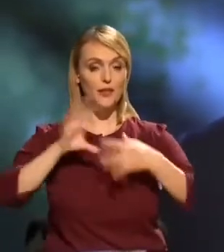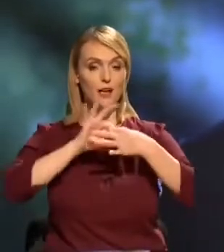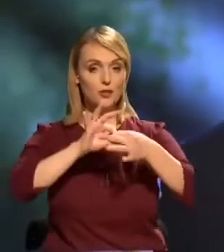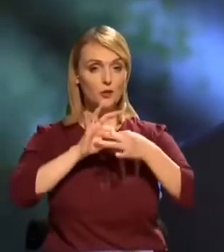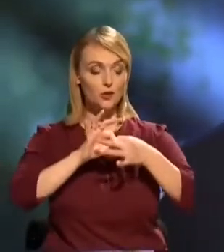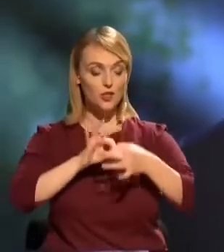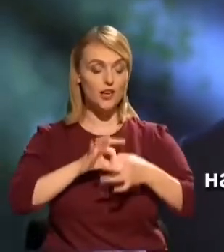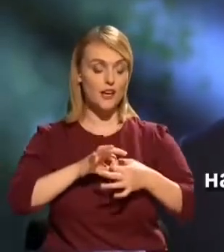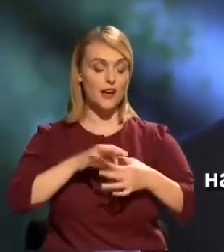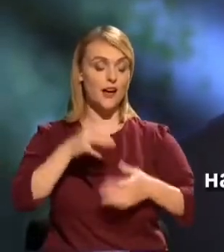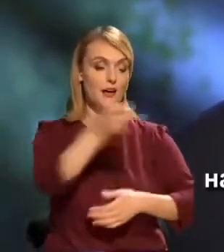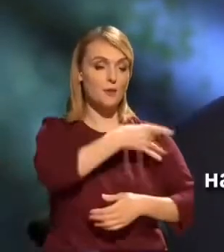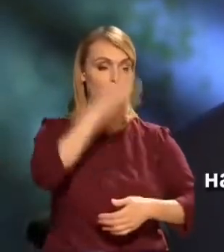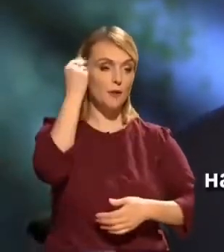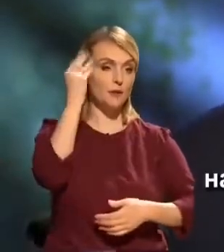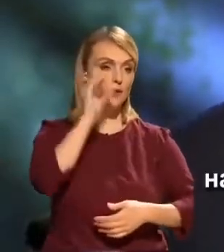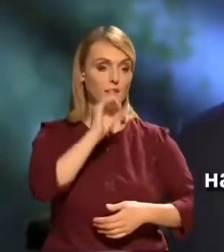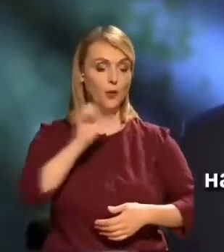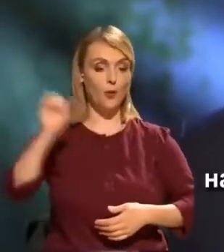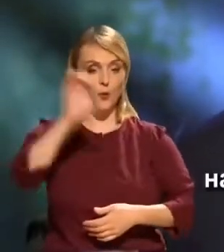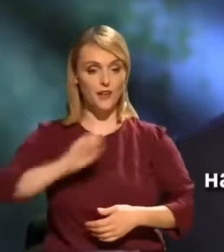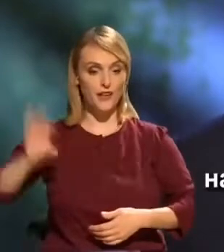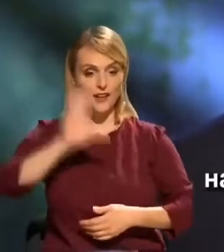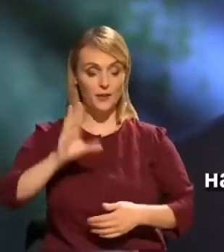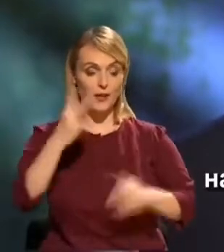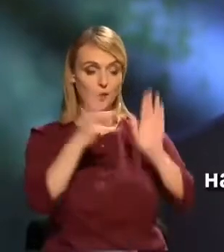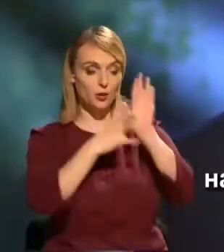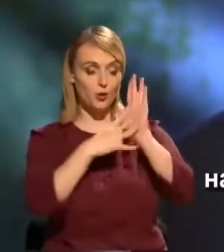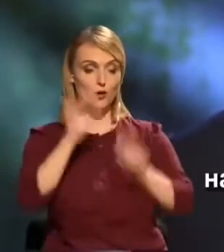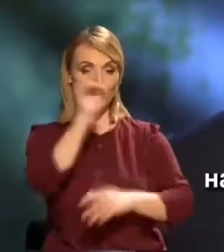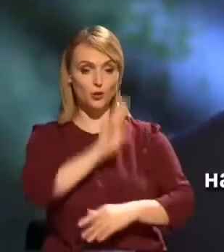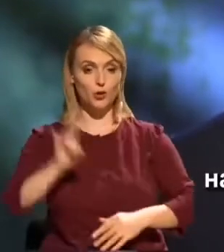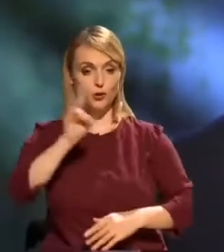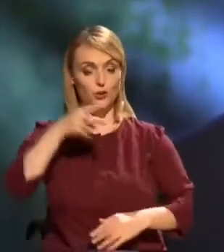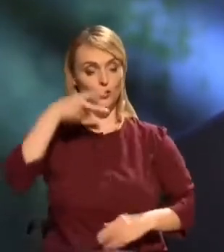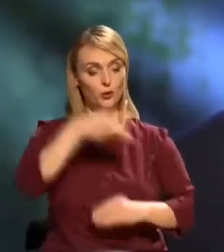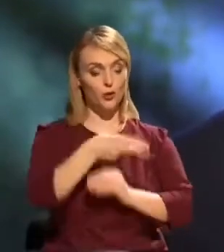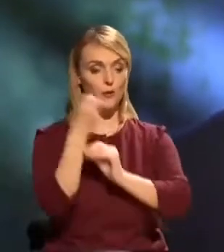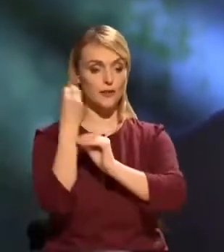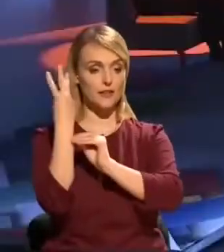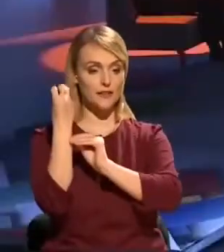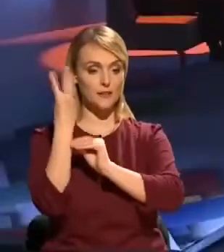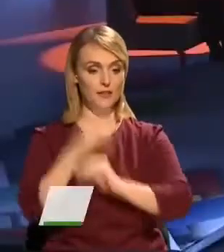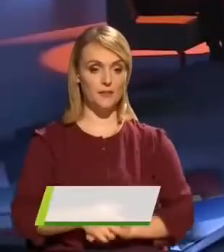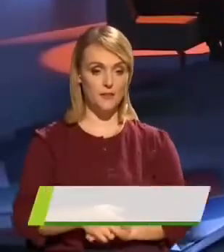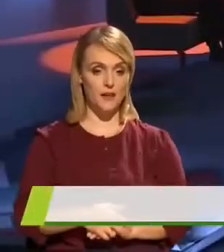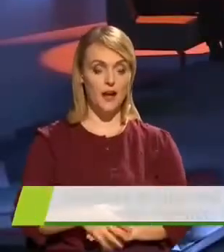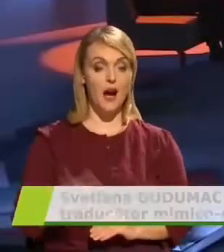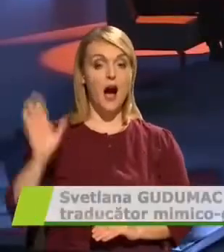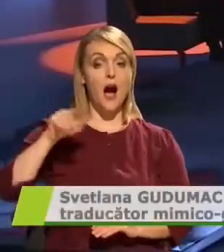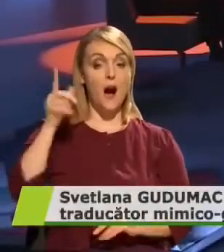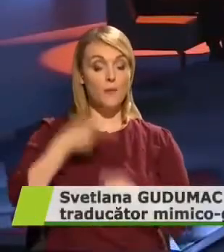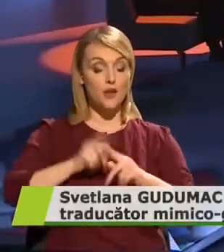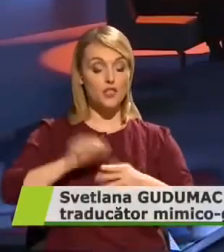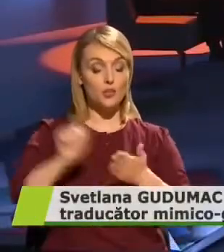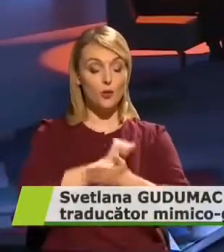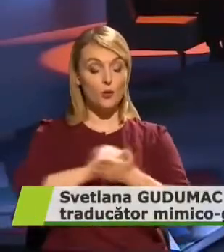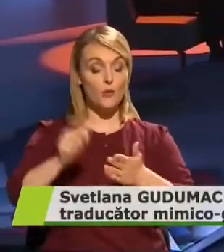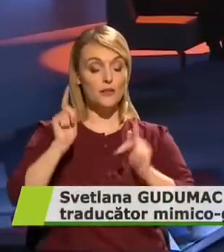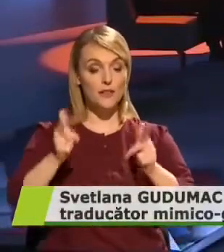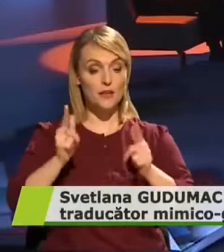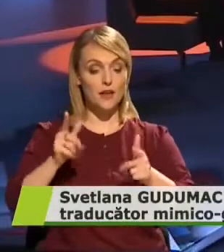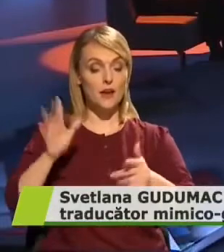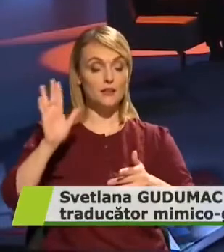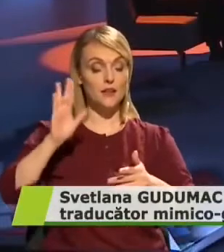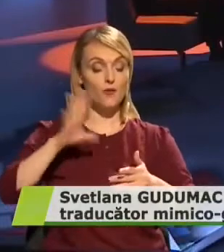Republica Moldova-Uniunea Europeană, 29 noiembrie 2013. Ulterior acordul a fost semnat